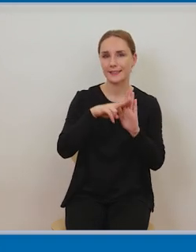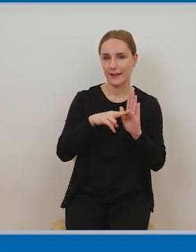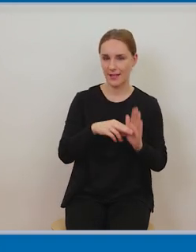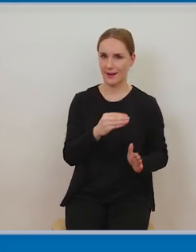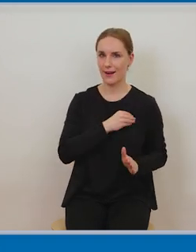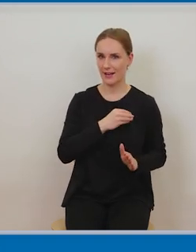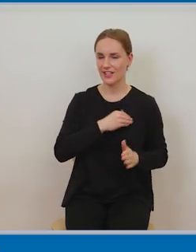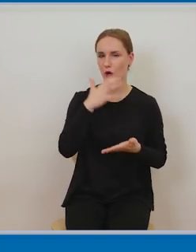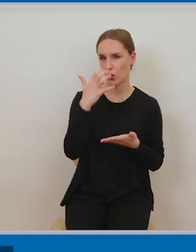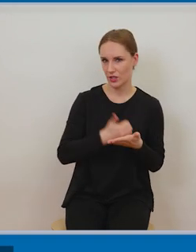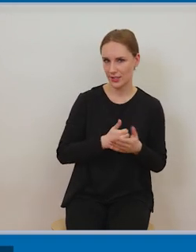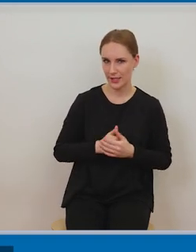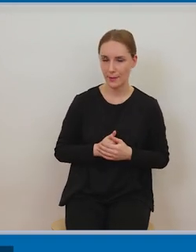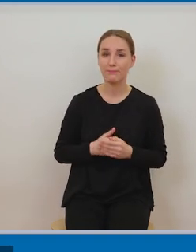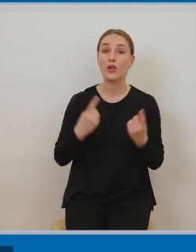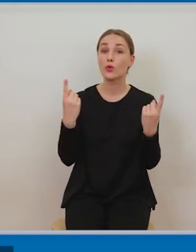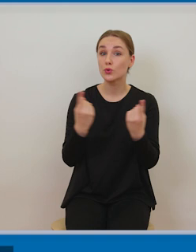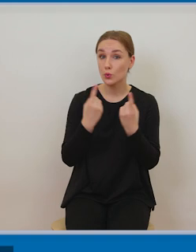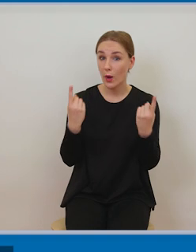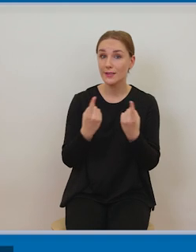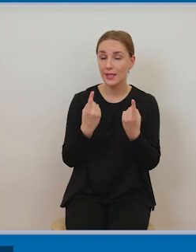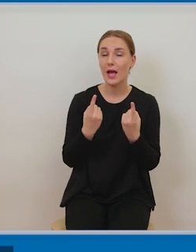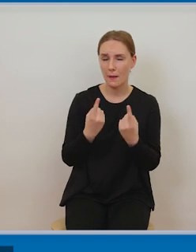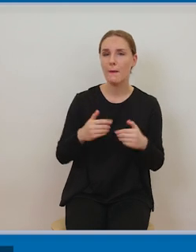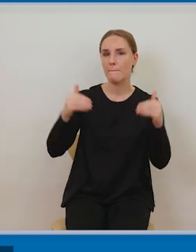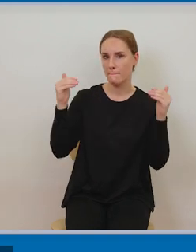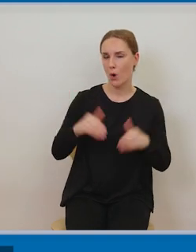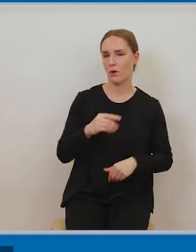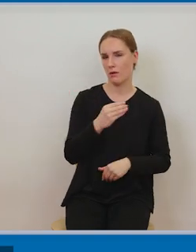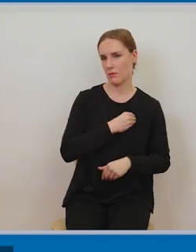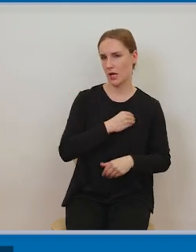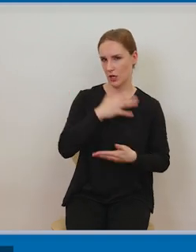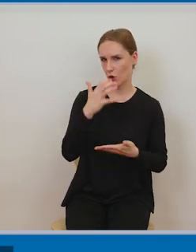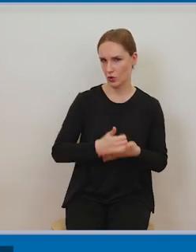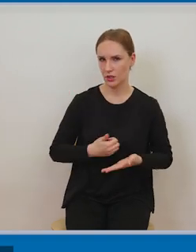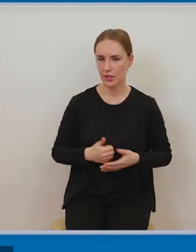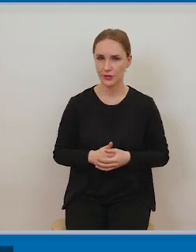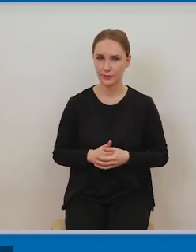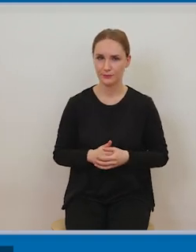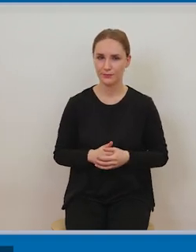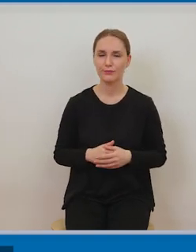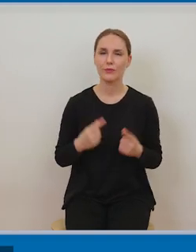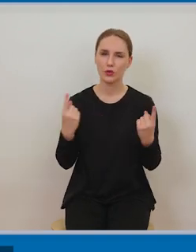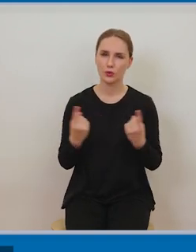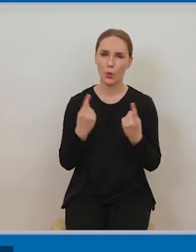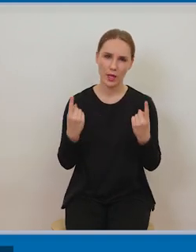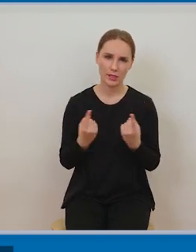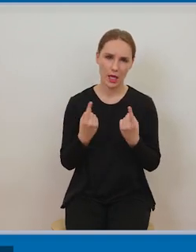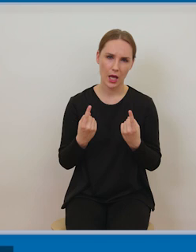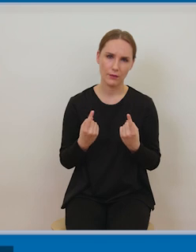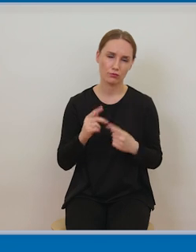mówić o legalnym korzystaniu. I takich sytuacji jest trzy. Pierwsza sytuacja to jest ta, o której wcześniej